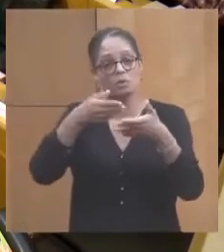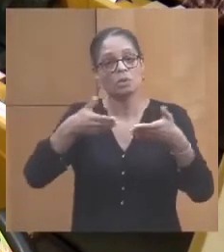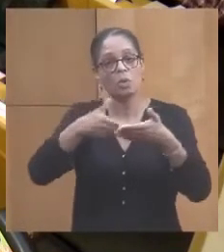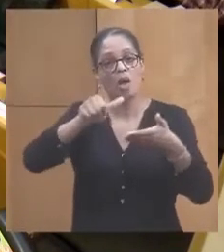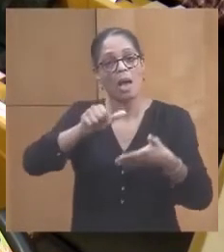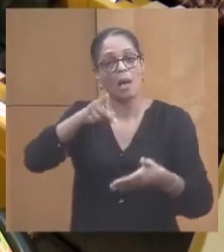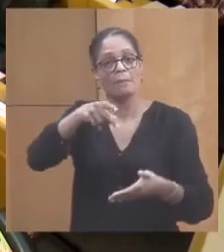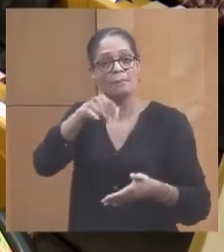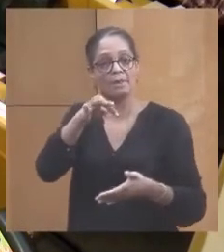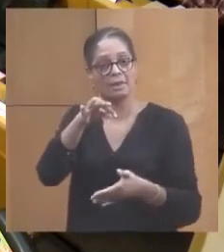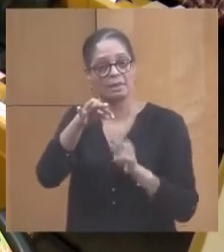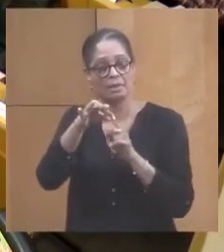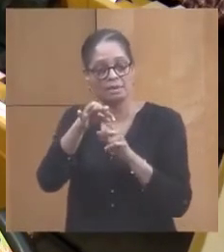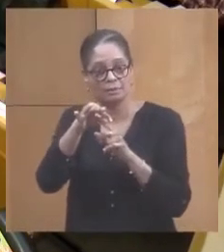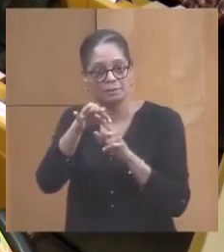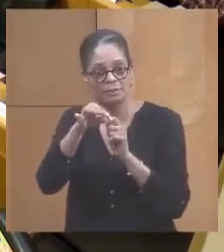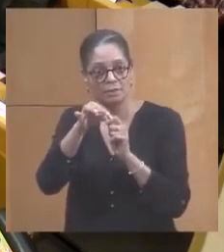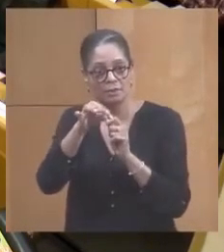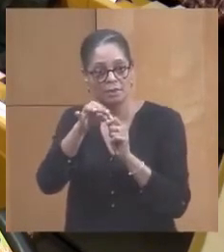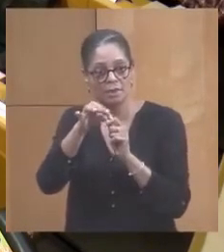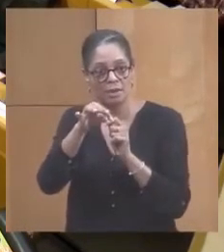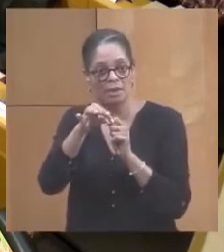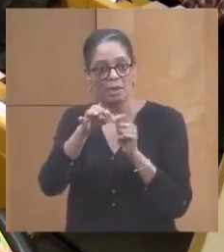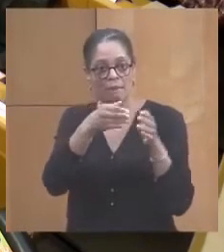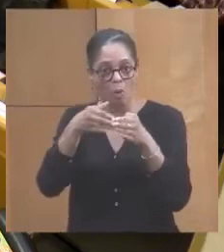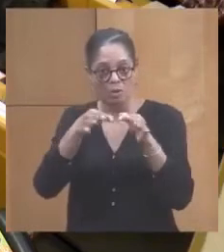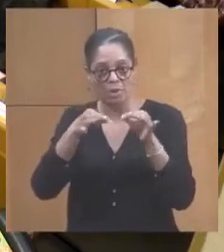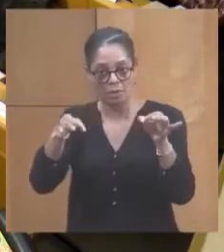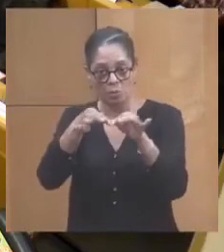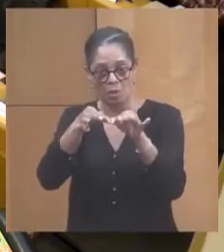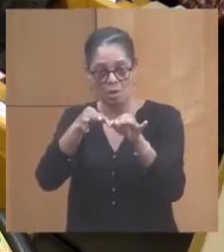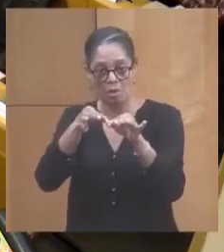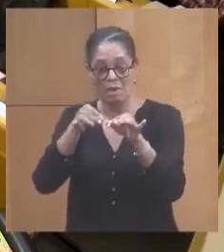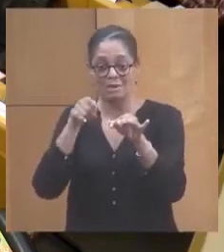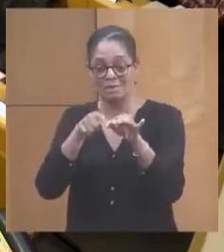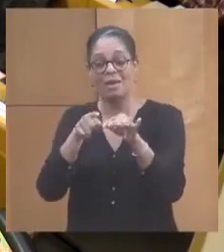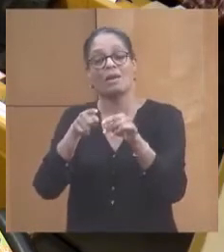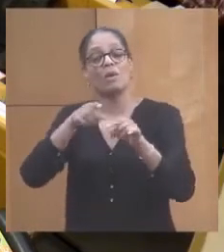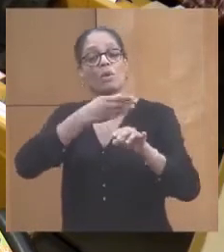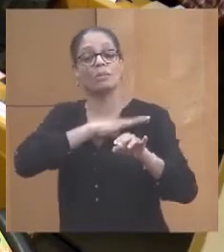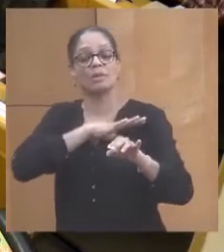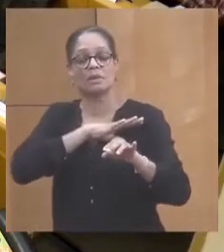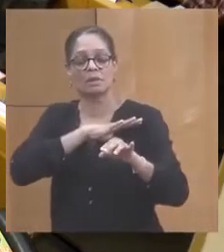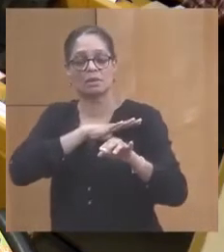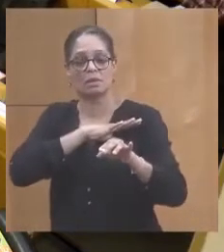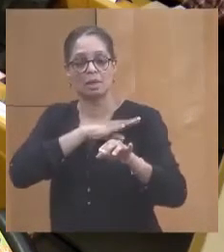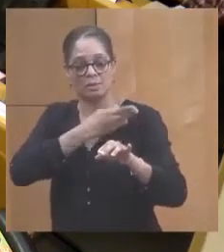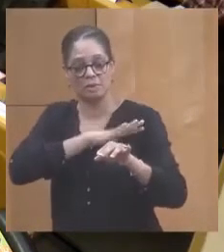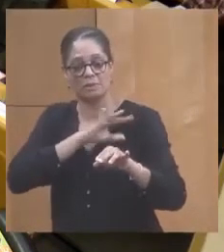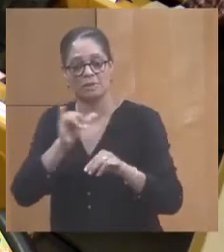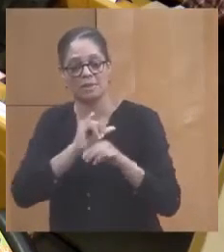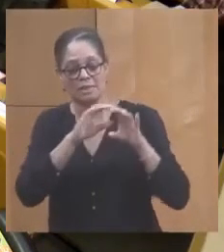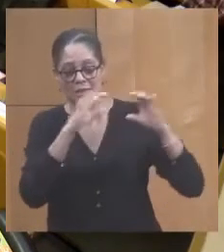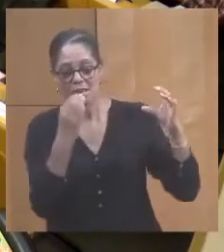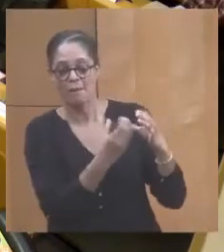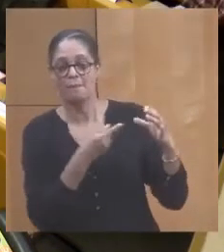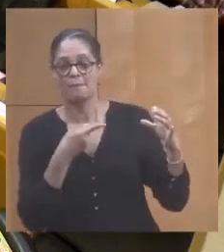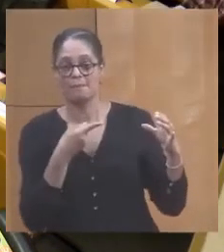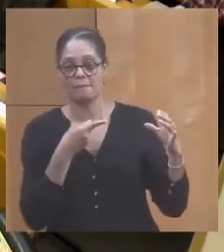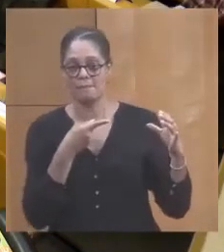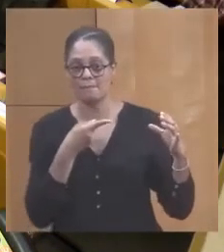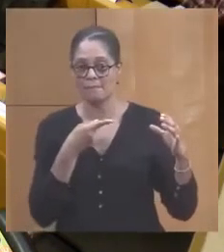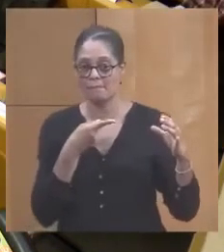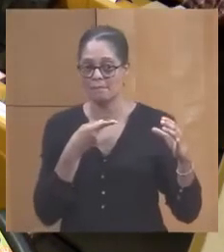port territorial, relève de la compétence de la collectivité territoriale de